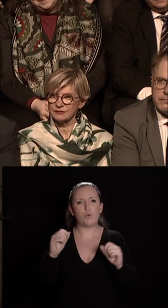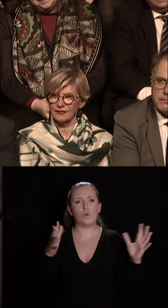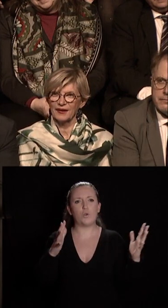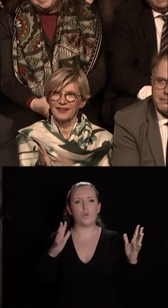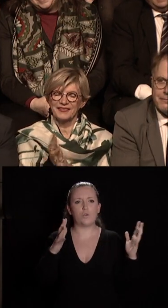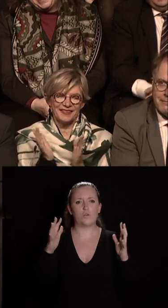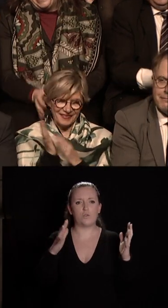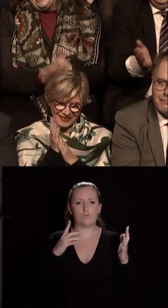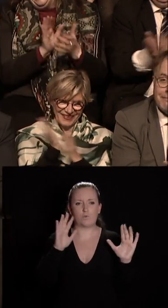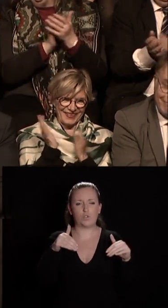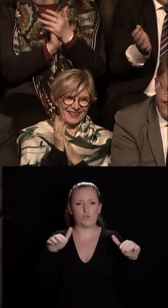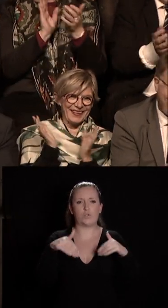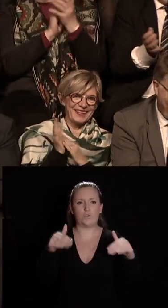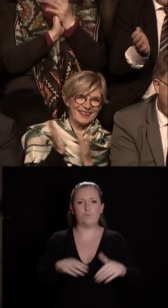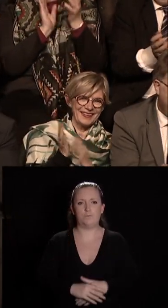continuez parce que